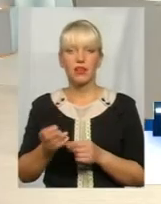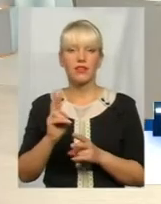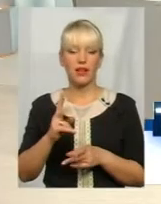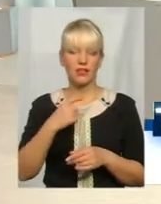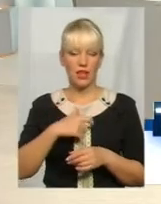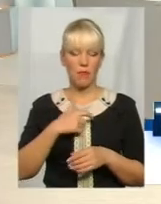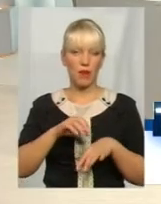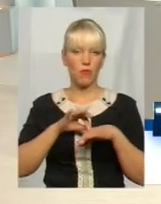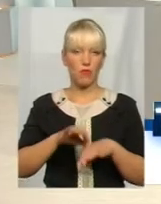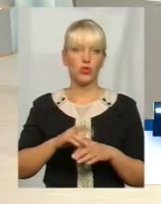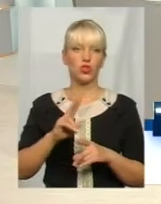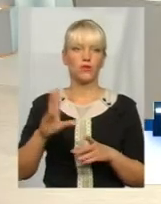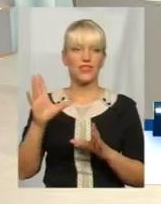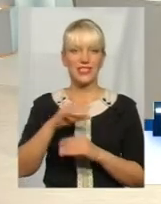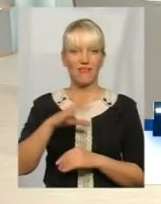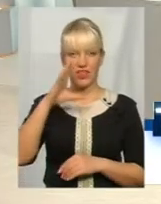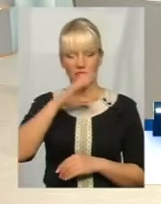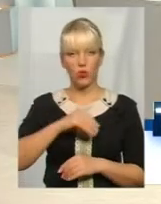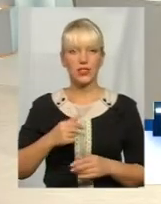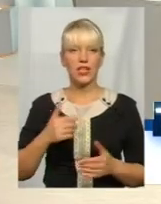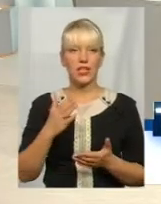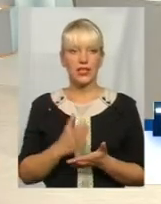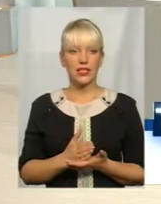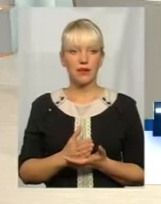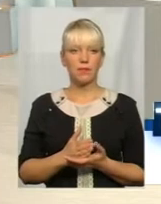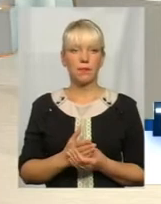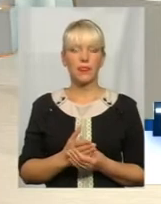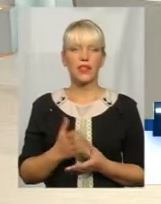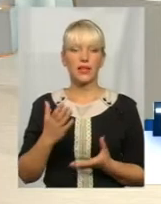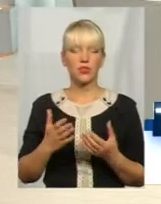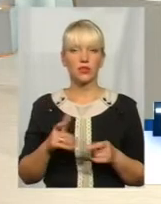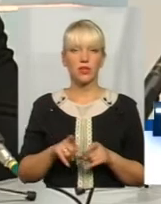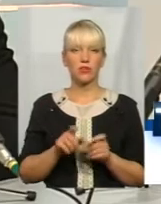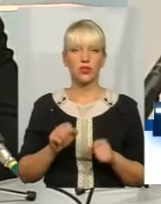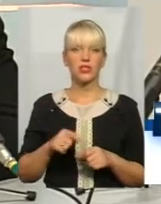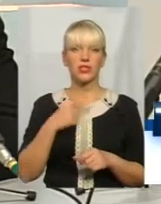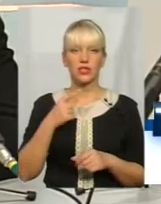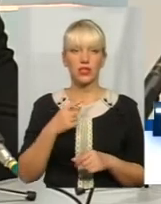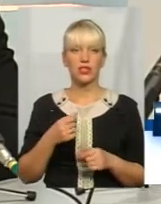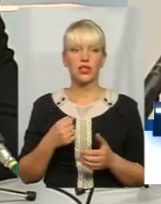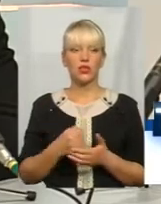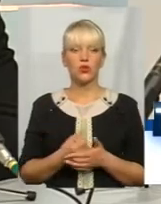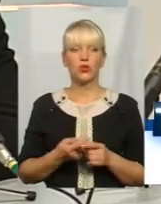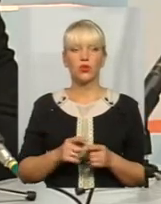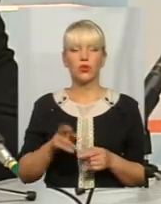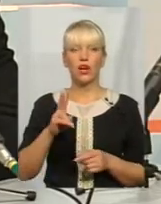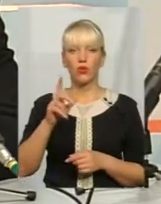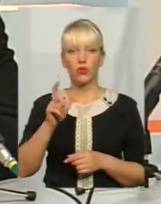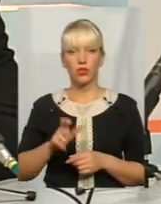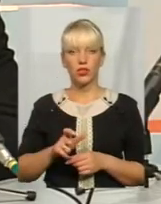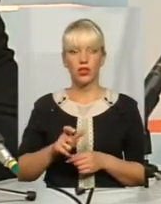аби все вдалося? Звичайно, якщо так можна сказати, що до того, коли людина